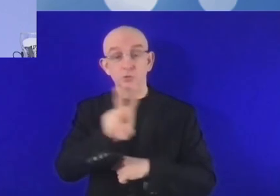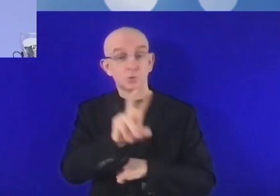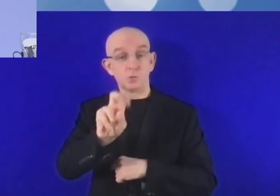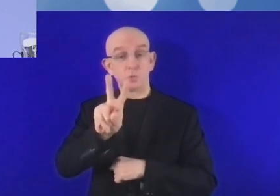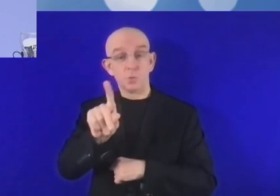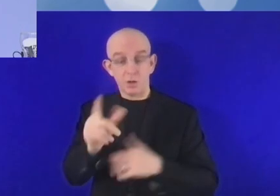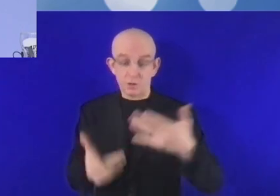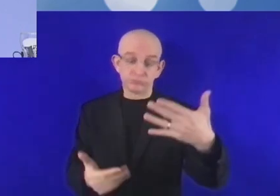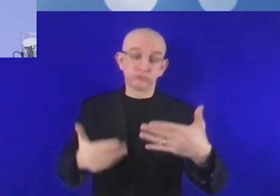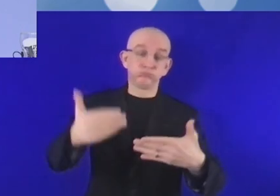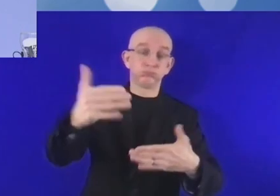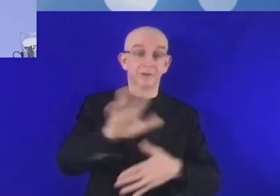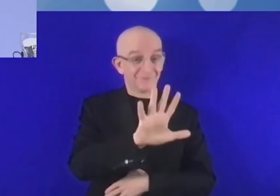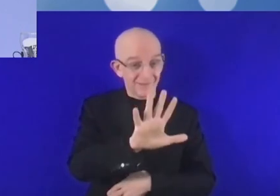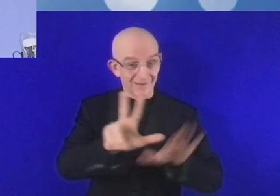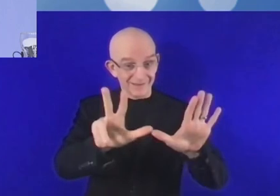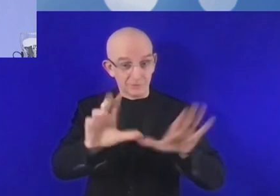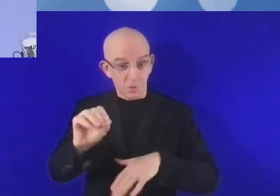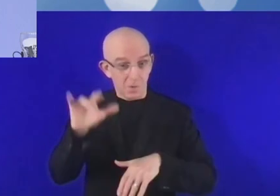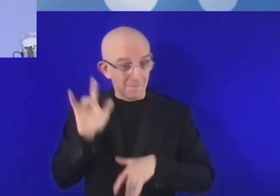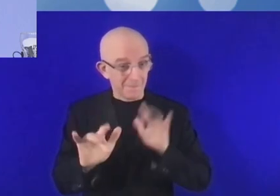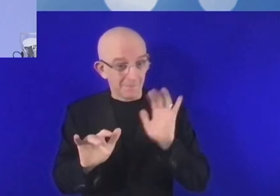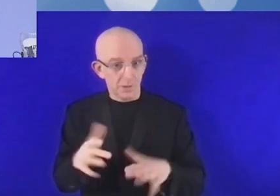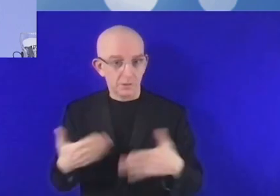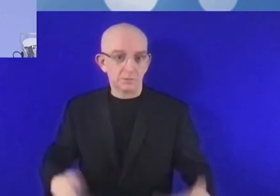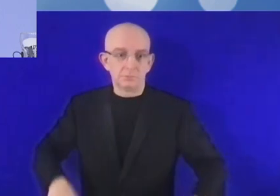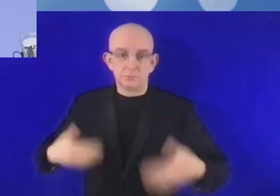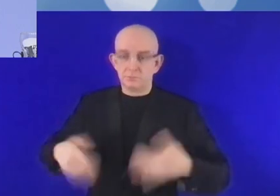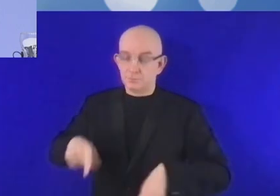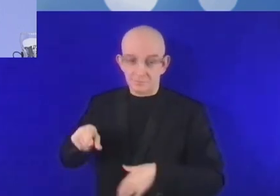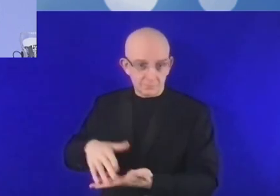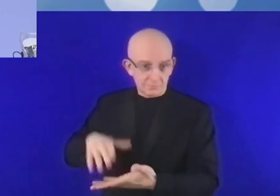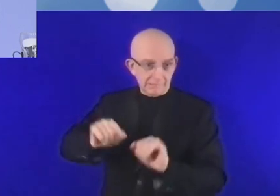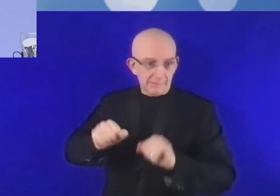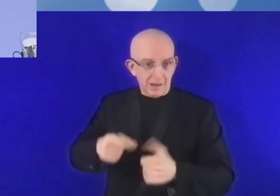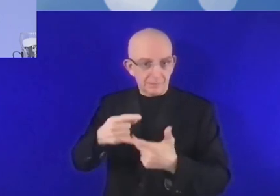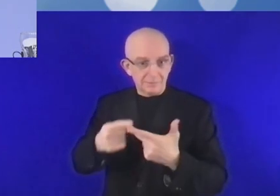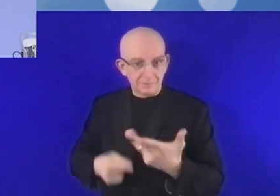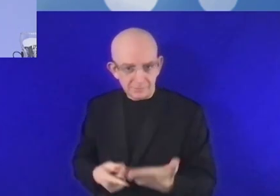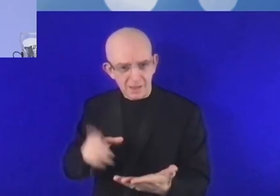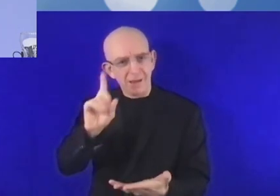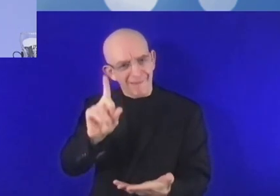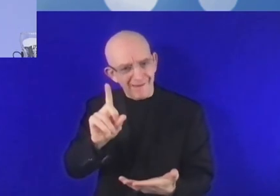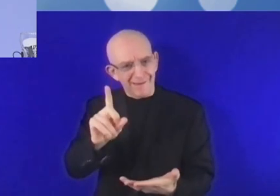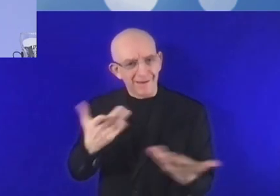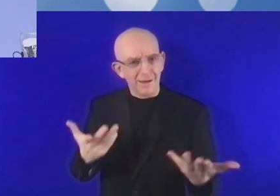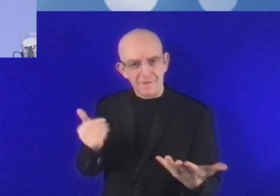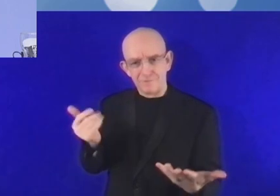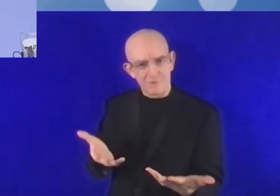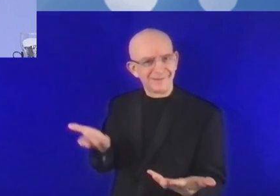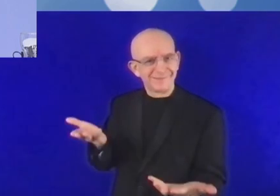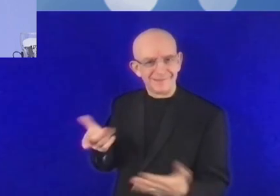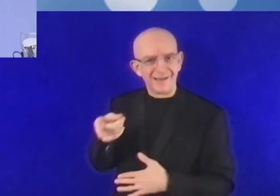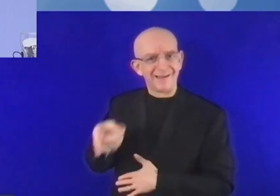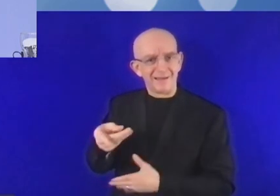à 580 milliards en 2021. Donc, il y un potentiel qui est absolument énorme. Mais bien